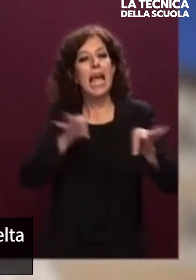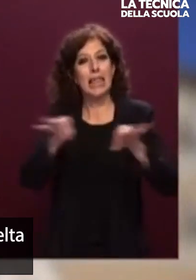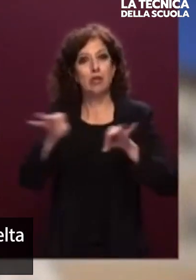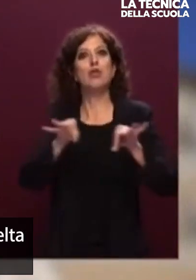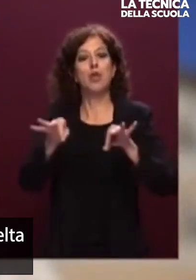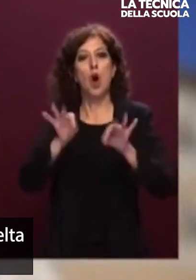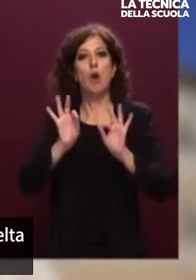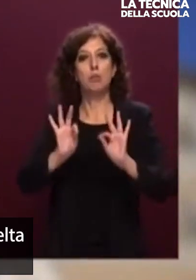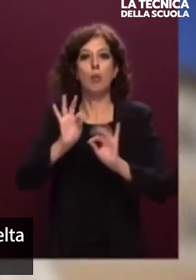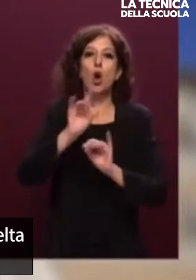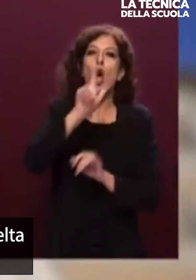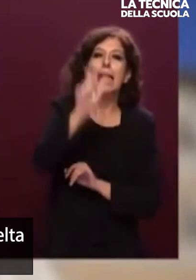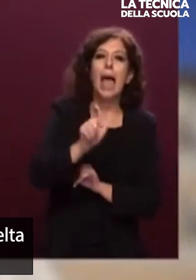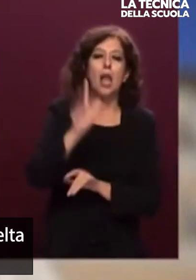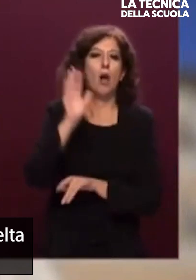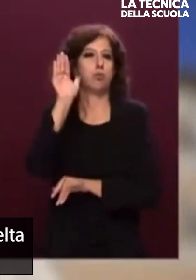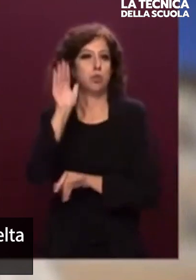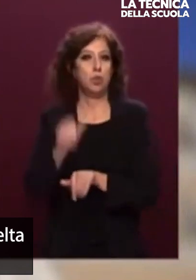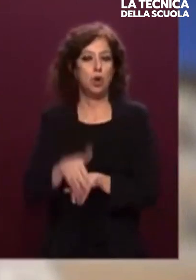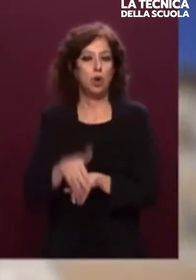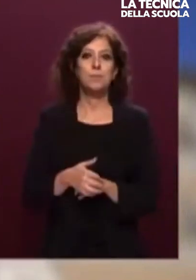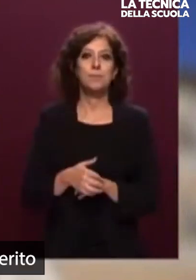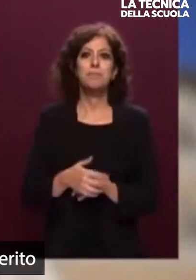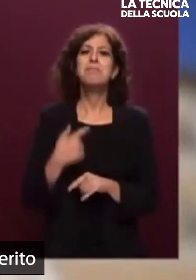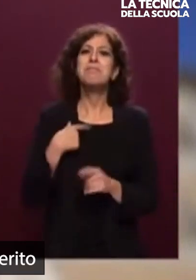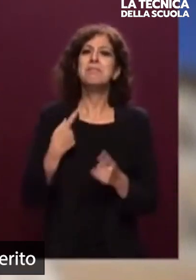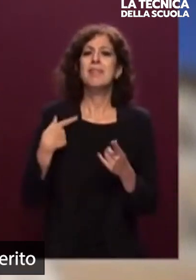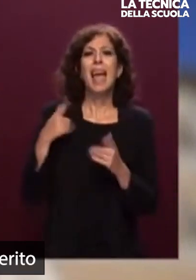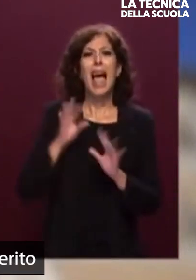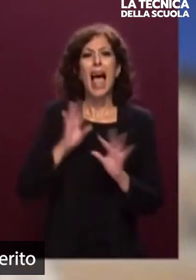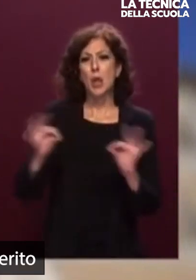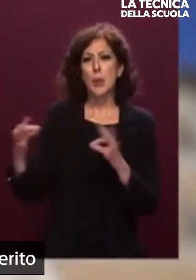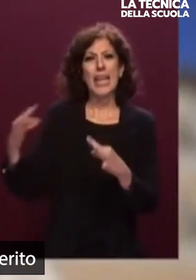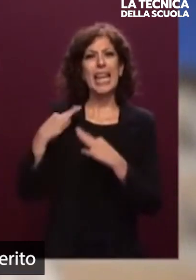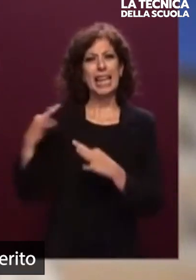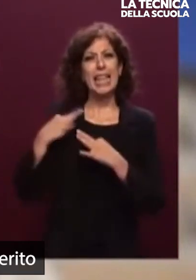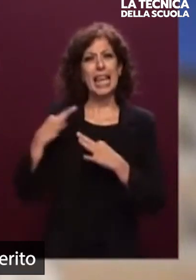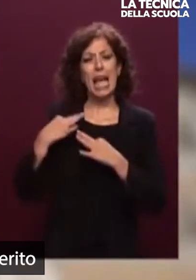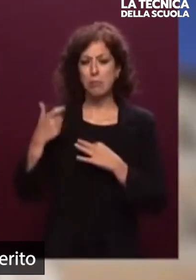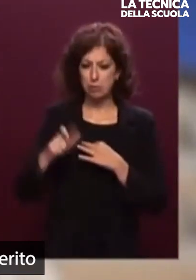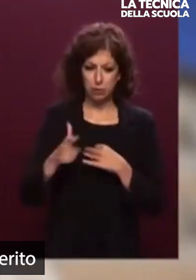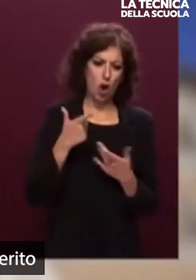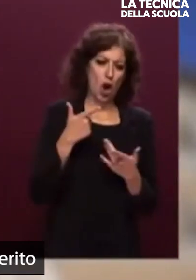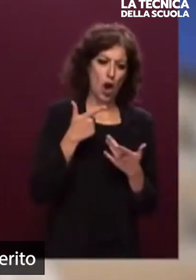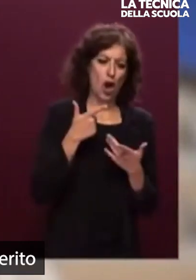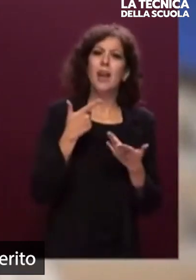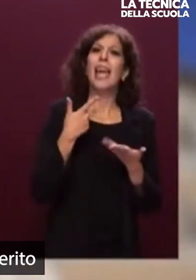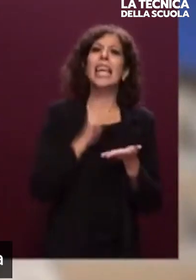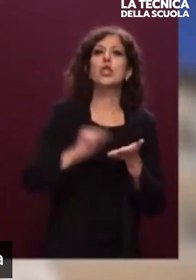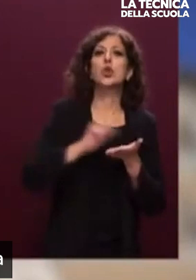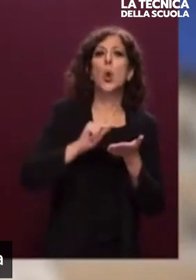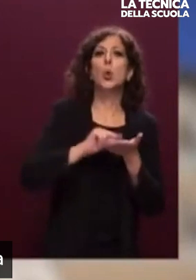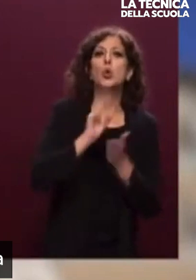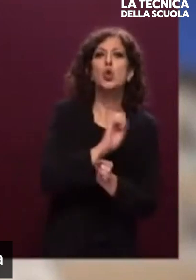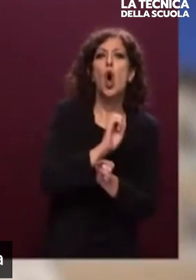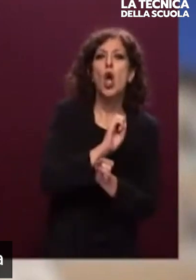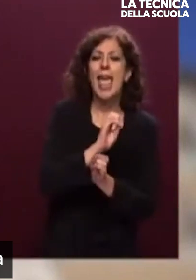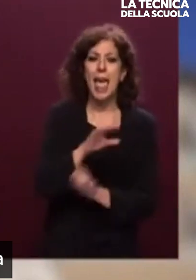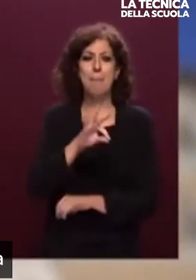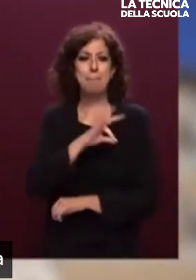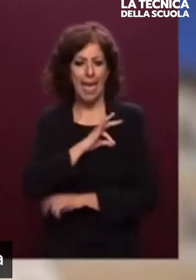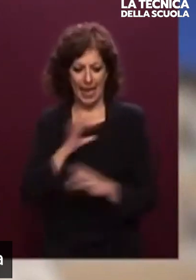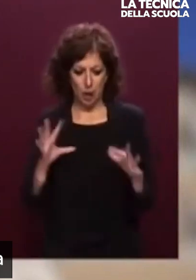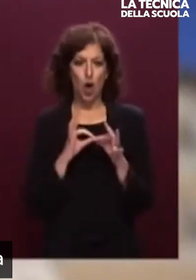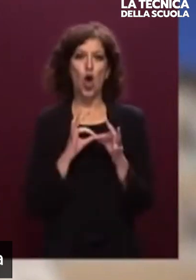polemizzato sulla nostra scelta di rilanciare la correlazione tra istruzione e merito. Rimango francamente